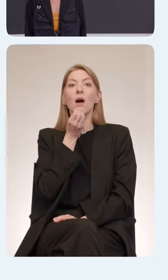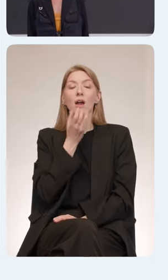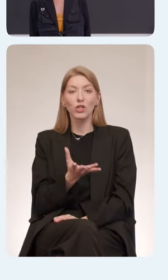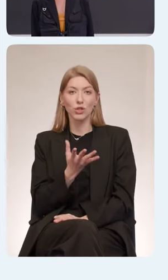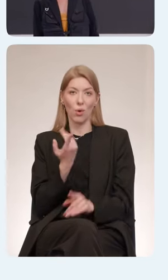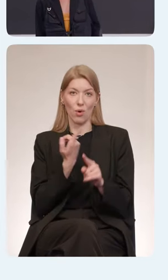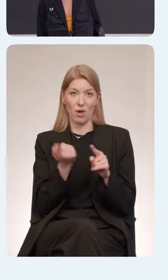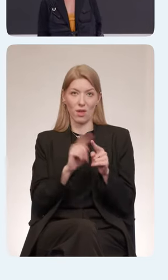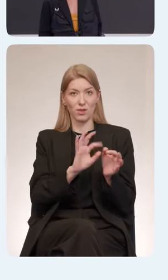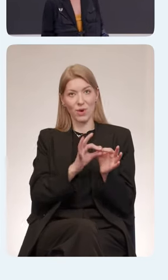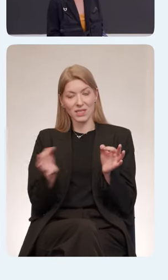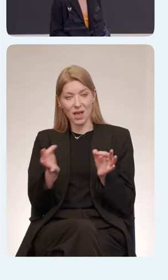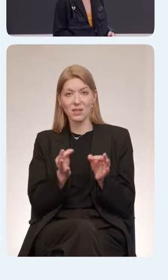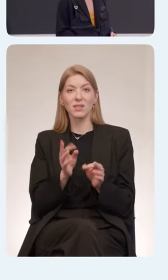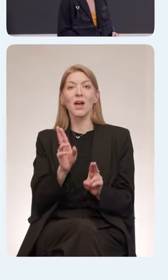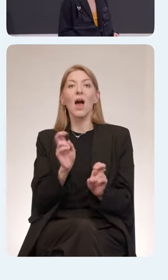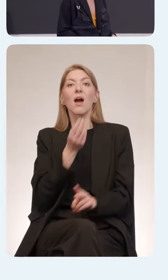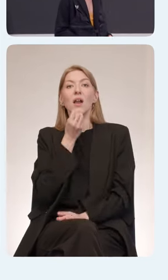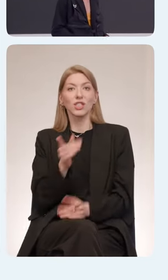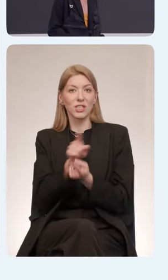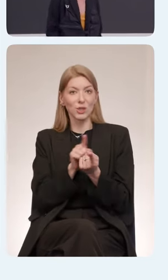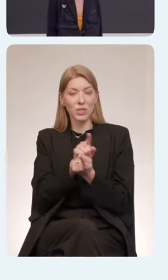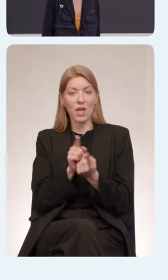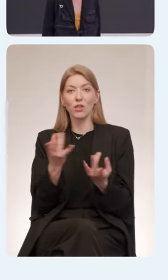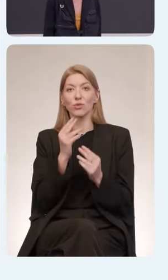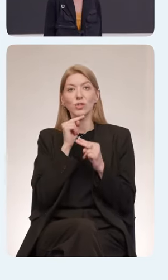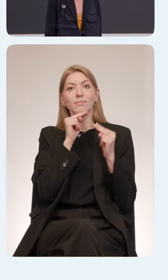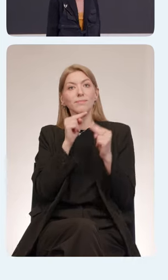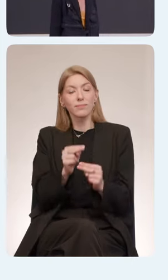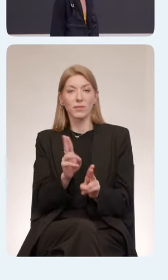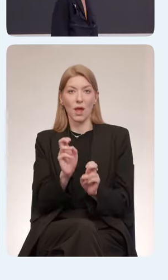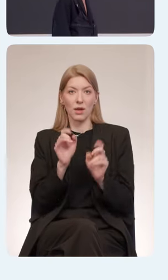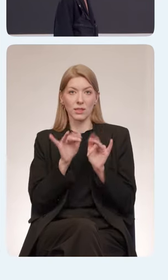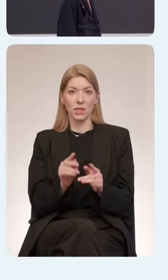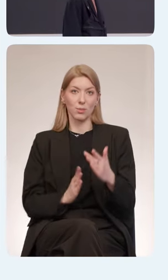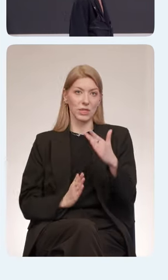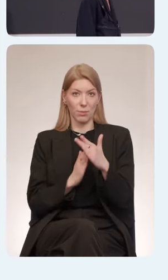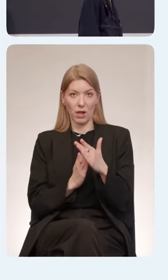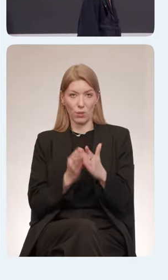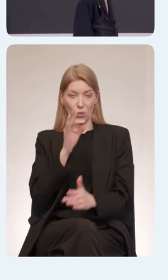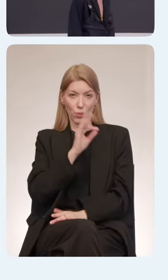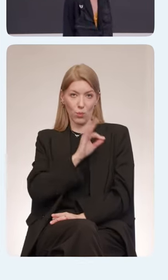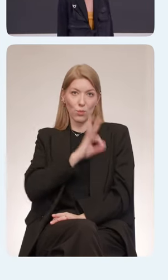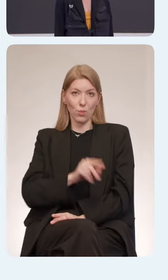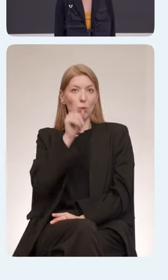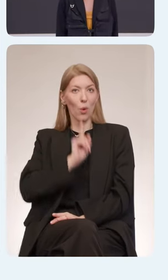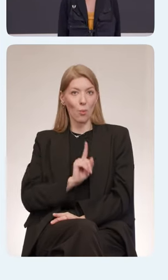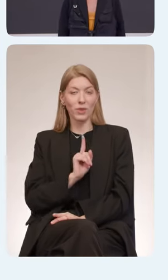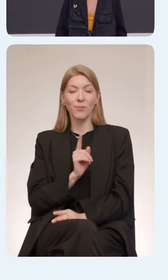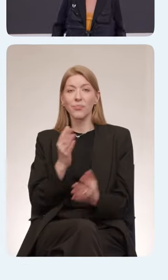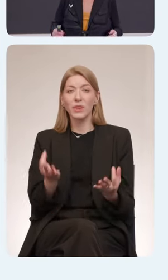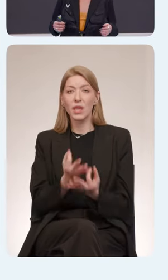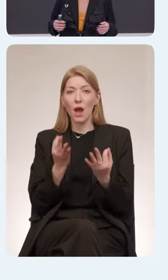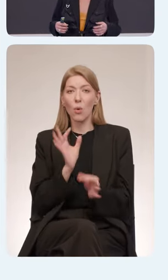изменений и фокусироваться на том, как сделать его максимально гибким. Потому что ни один стандарт не может